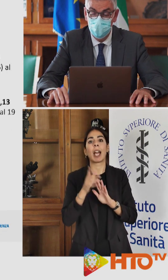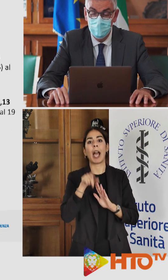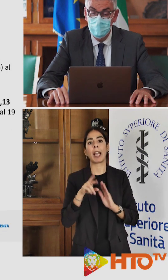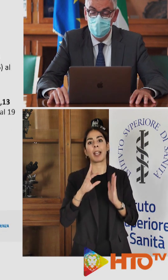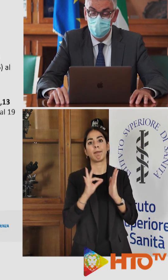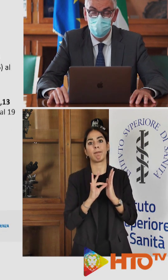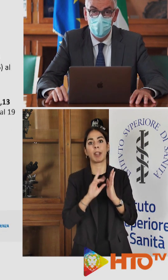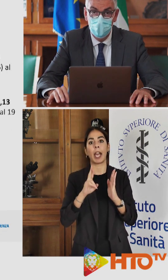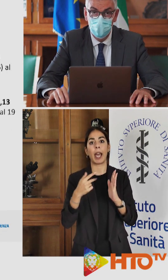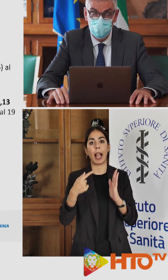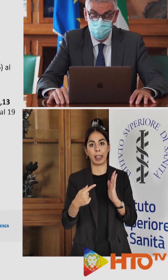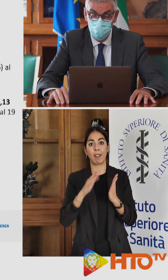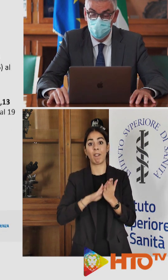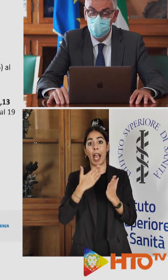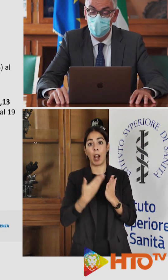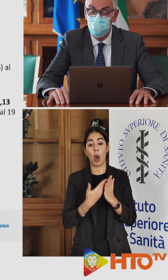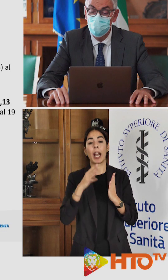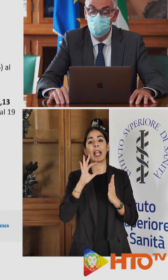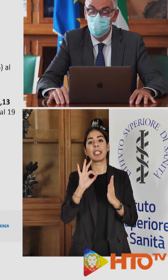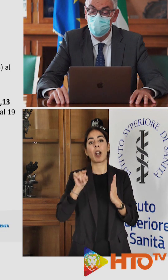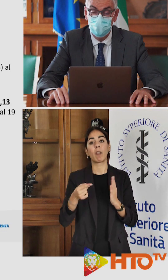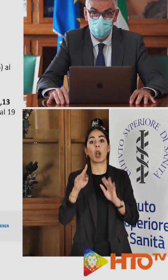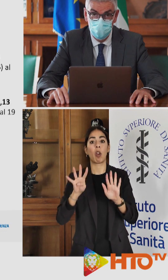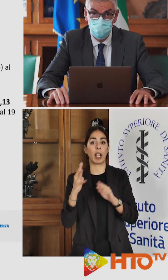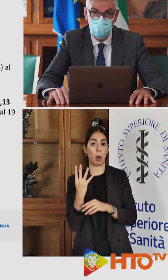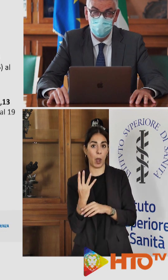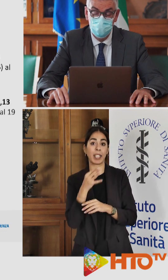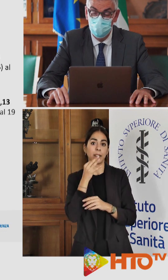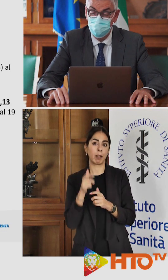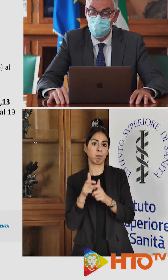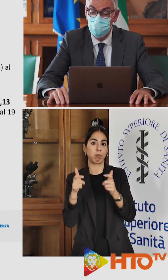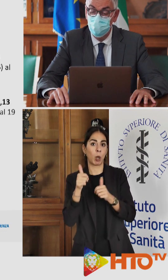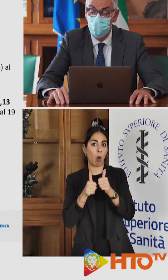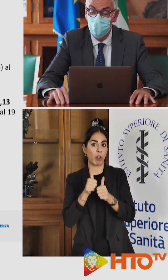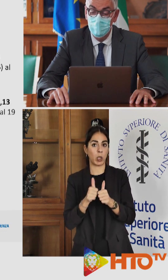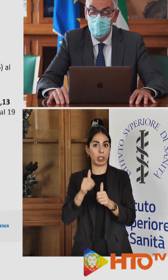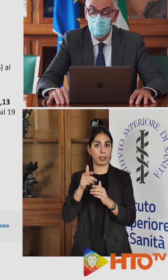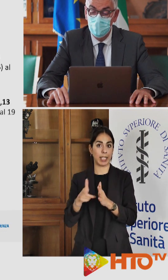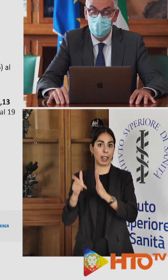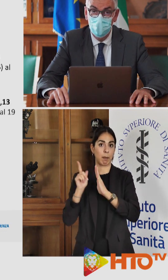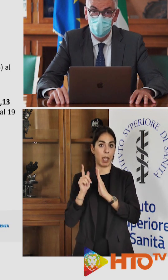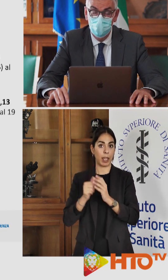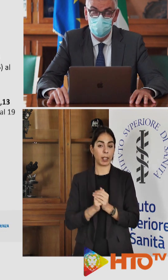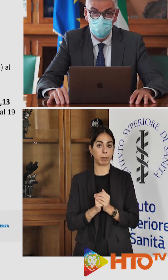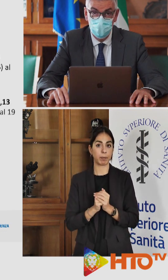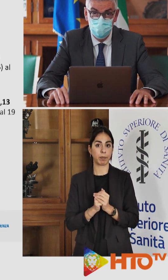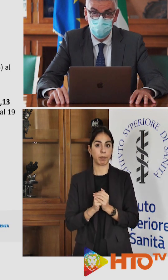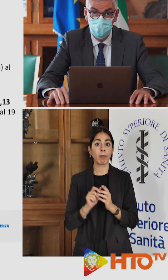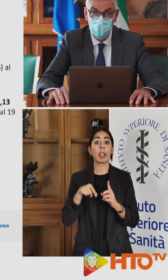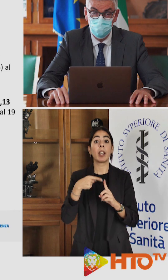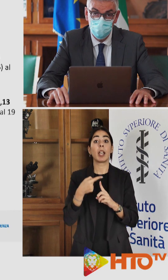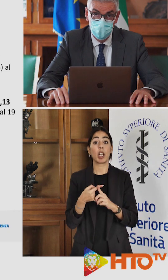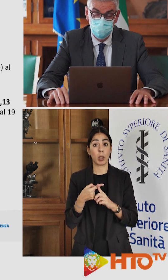che è puntuale pari di 0,94, quindi in crescita rispetto alla scorsa settimana e quello delle